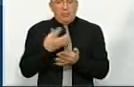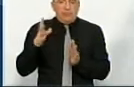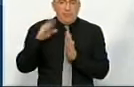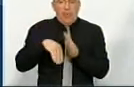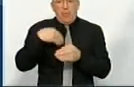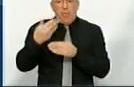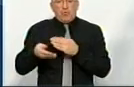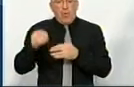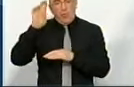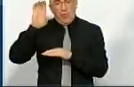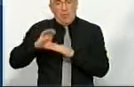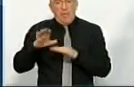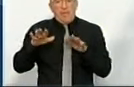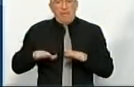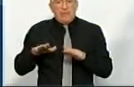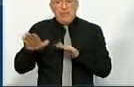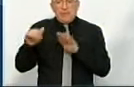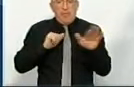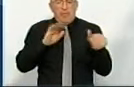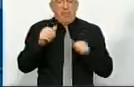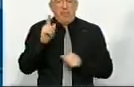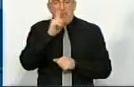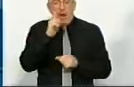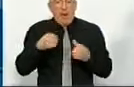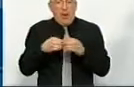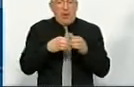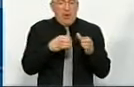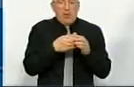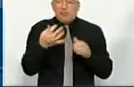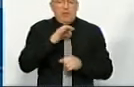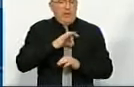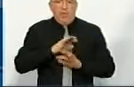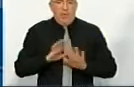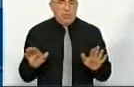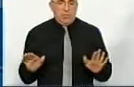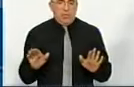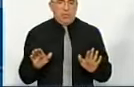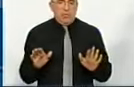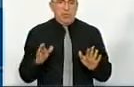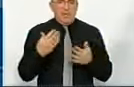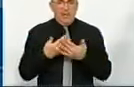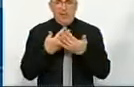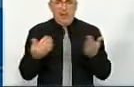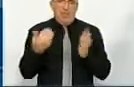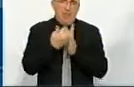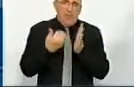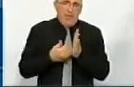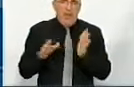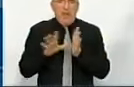позабюджетних, тобто так званих місцевих запозичень. Маленькі громади його ще не використовують. Є різноманітні програми